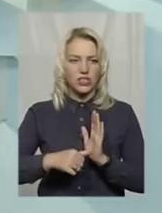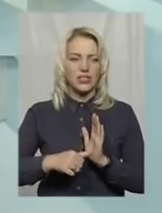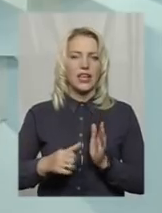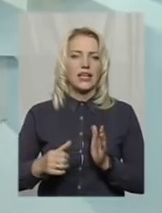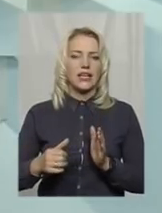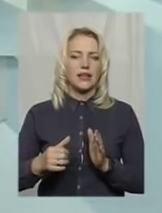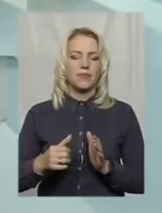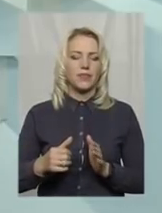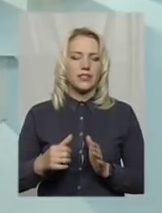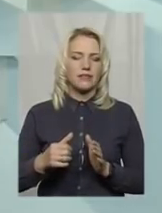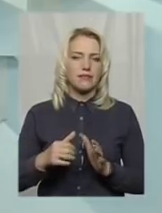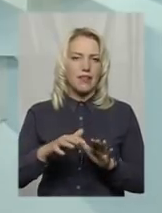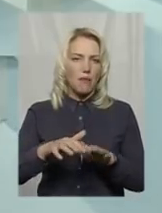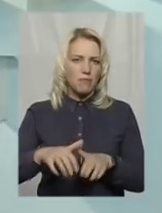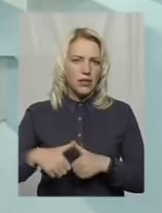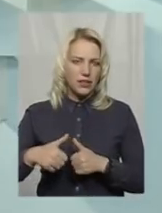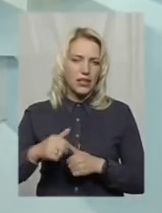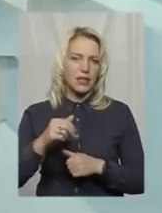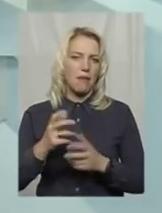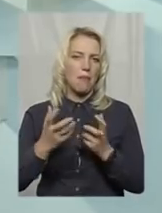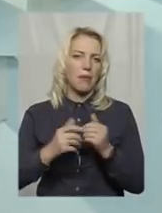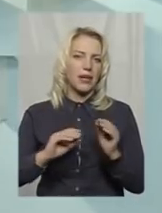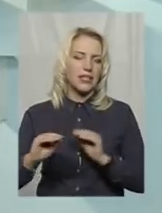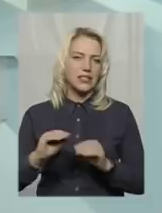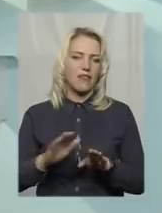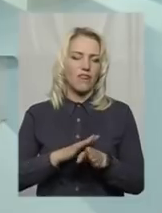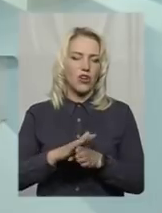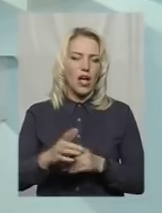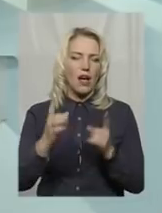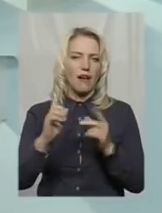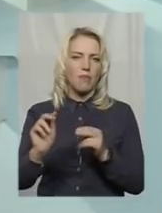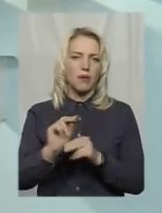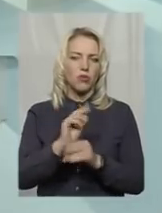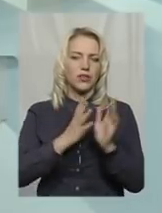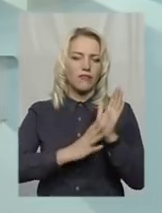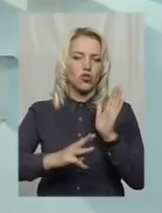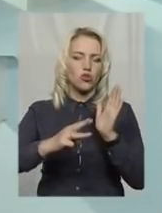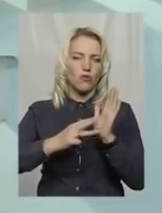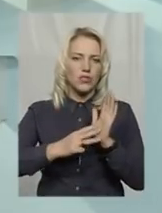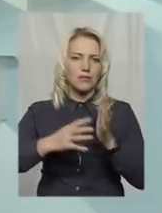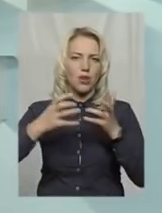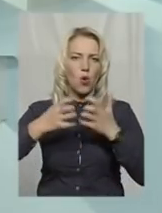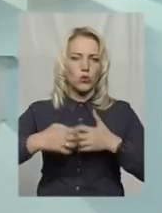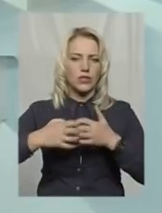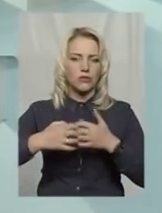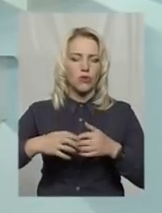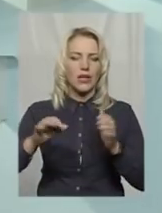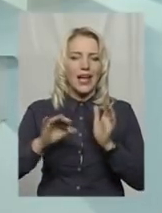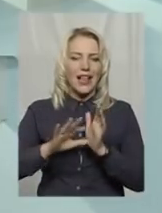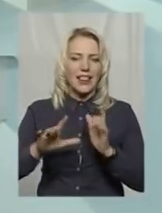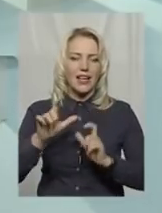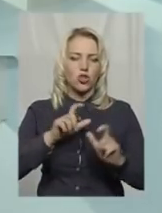приєструїв, виконано капремонт 198 установок електрохімзахисту,